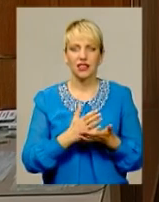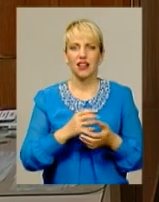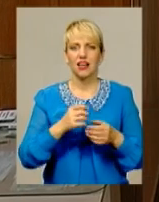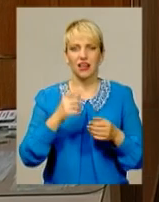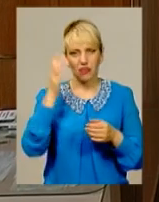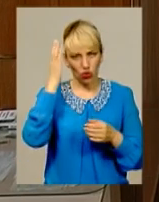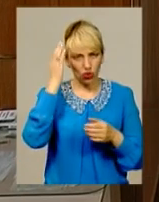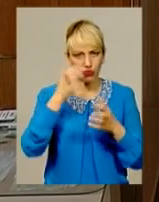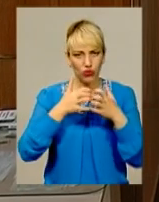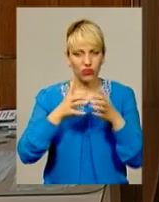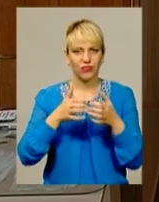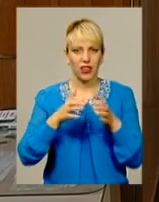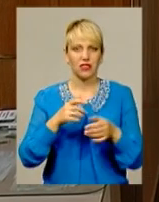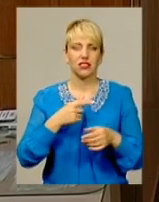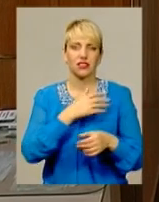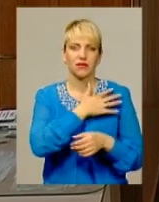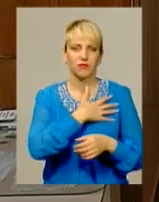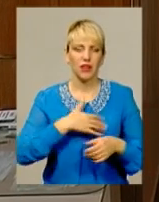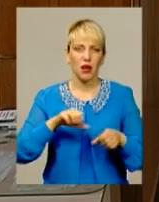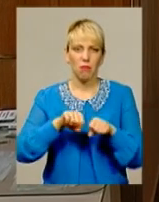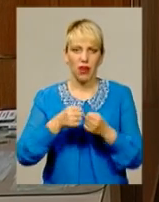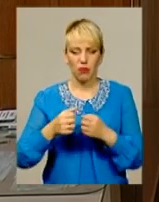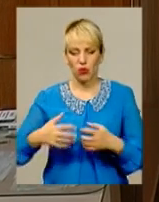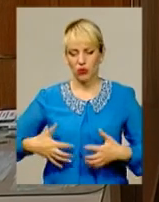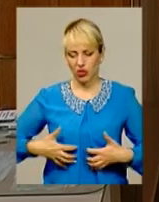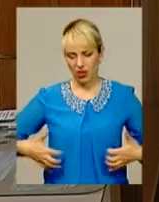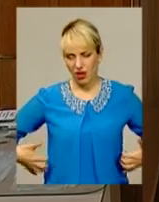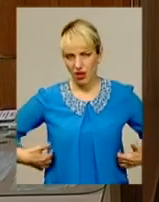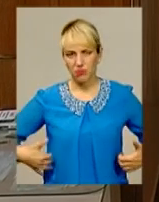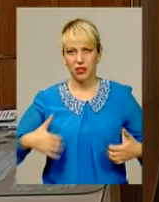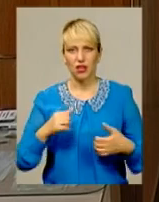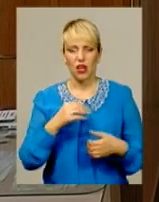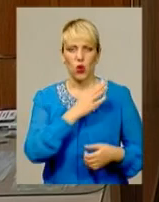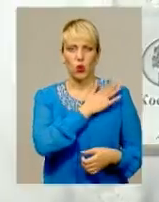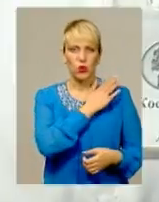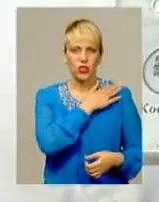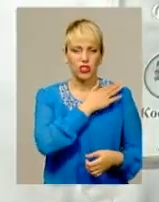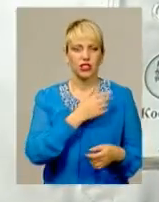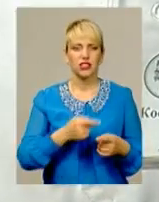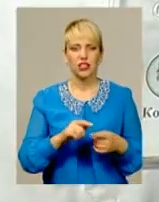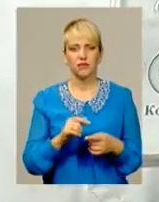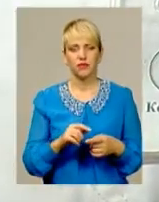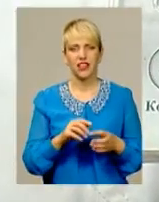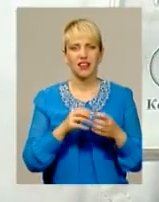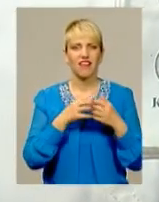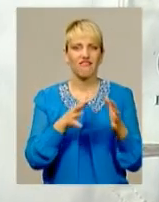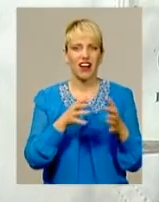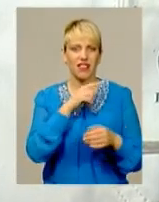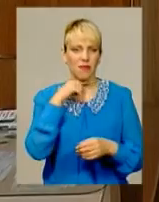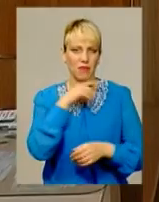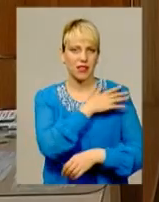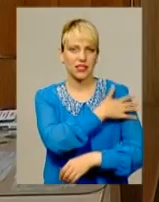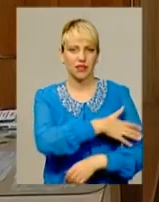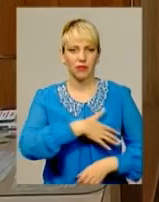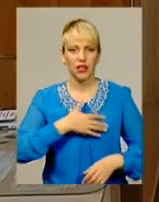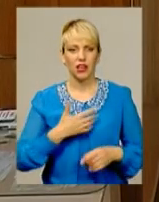рани голови, переломи трьох ребер зліва, перелом правої ключиці, рвані рани перед пліччя. Ще один хворий з